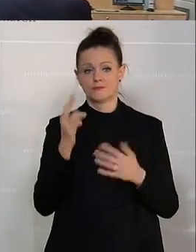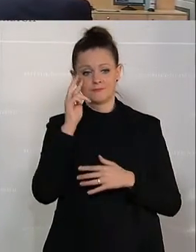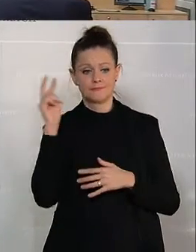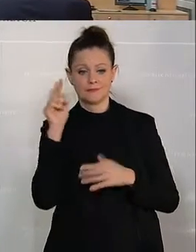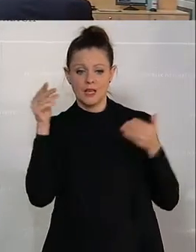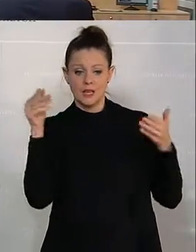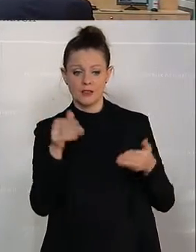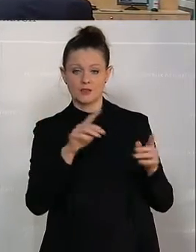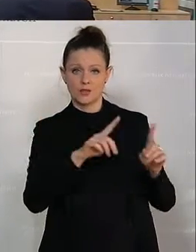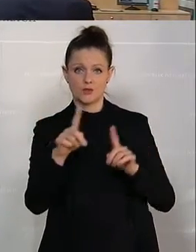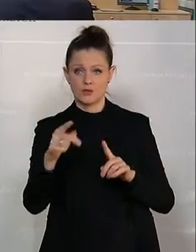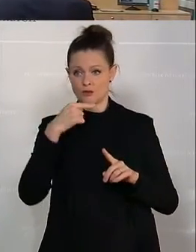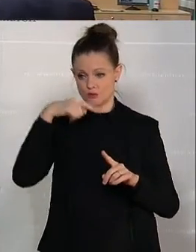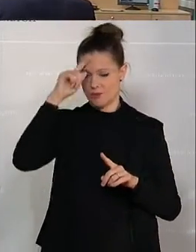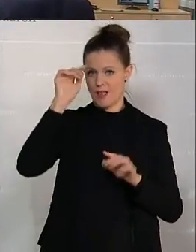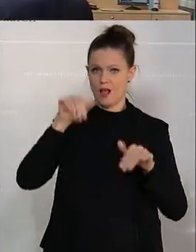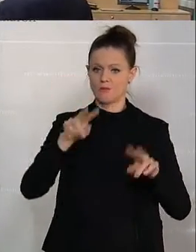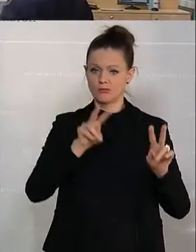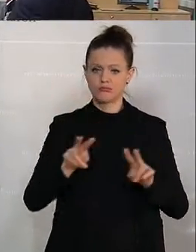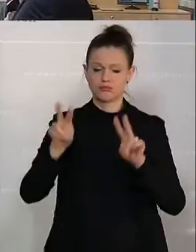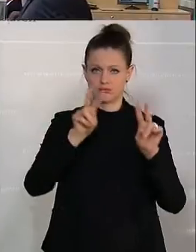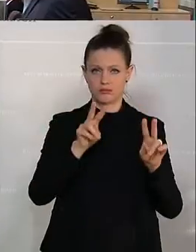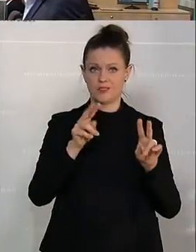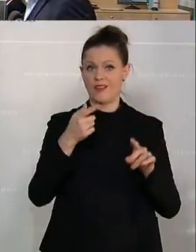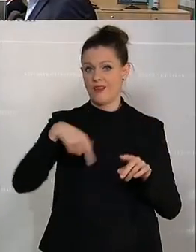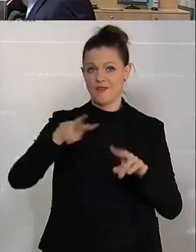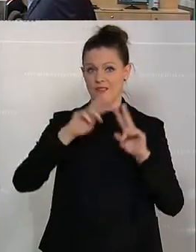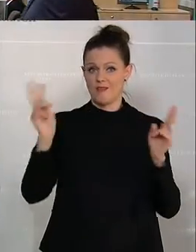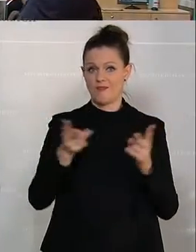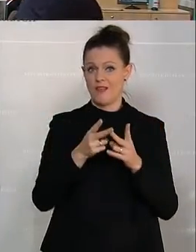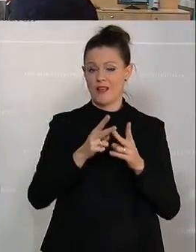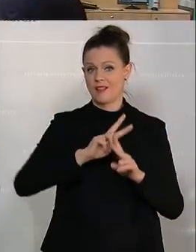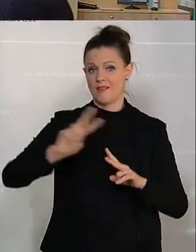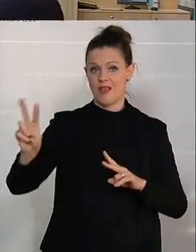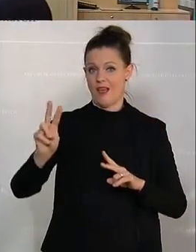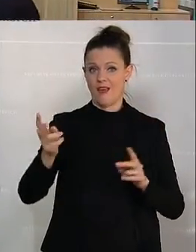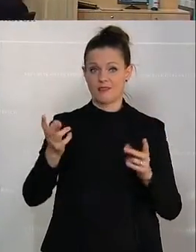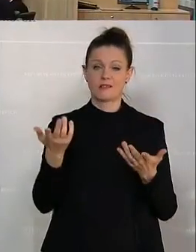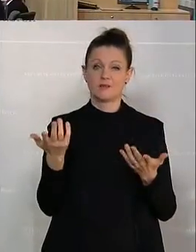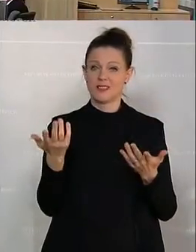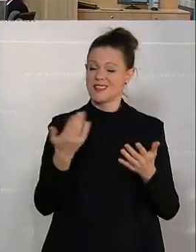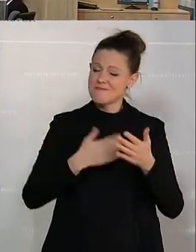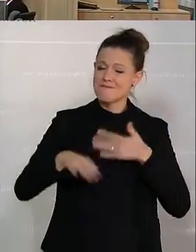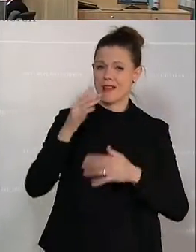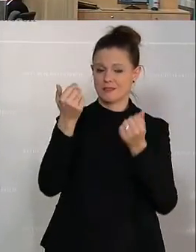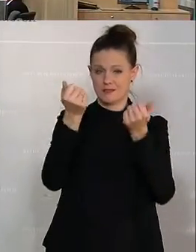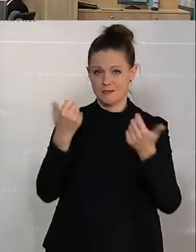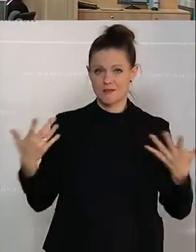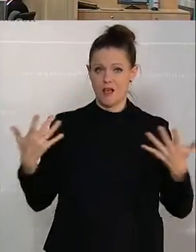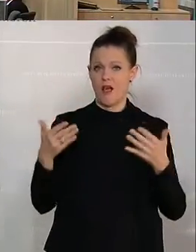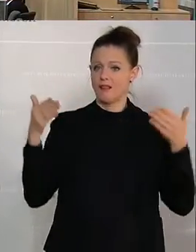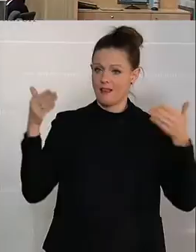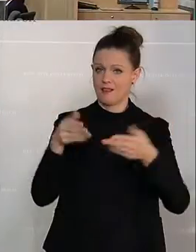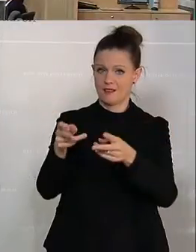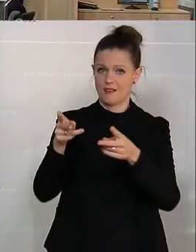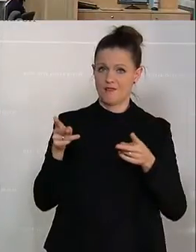Intensivstationen und die Spitäler. Wir gehören weltweit zu den Ländern mit der höchsten Zahl an Intensivbetten. Aber